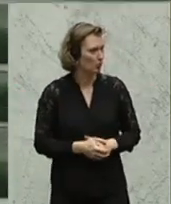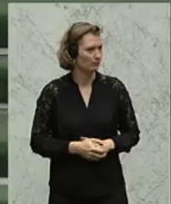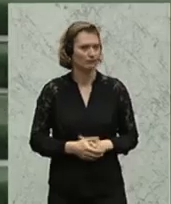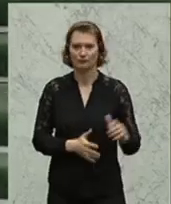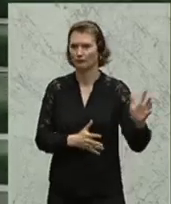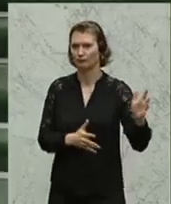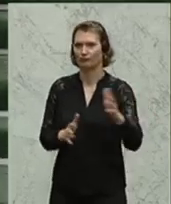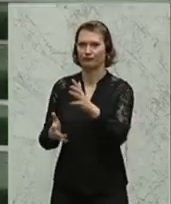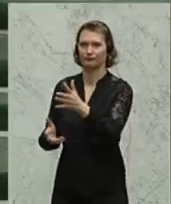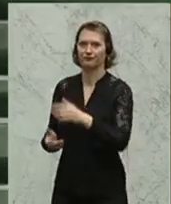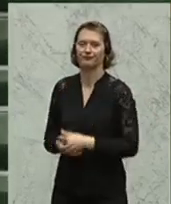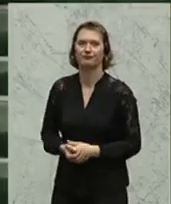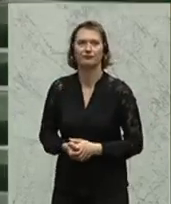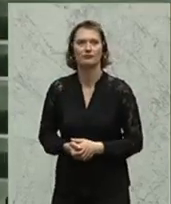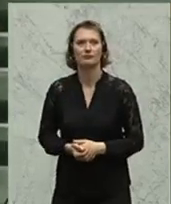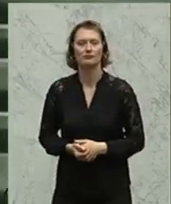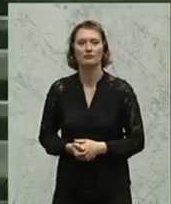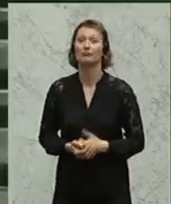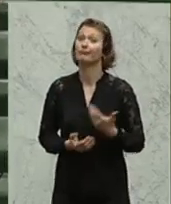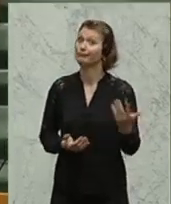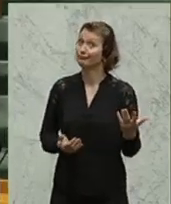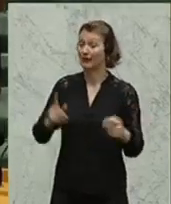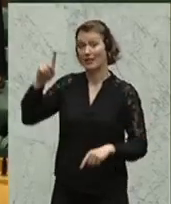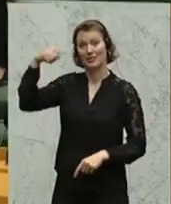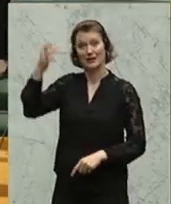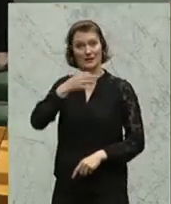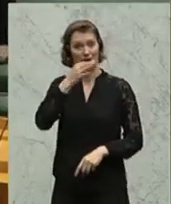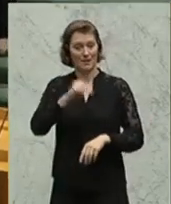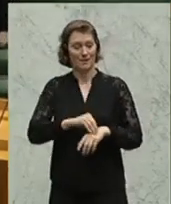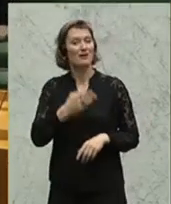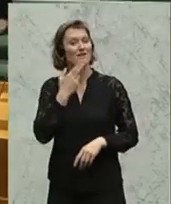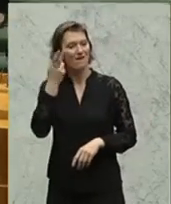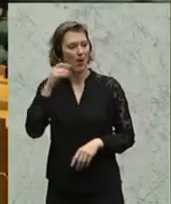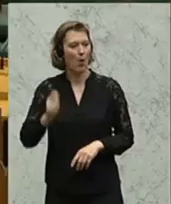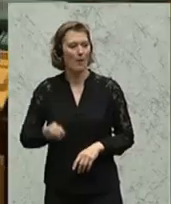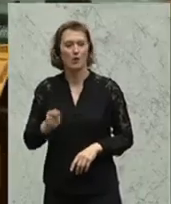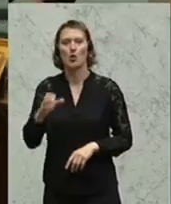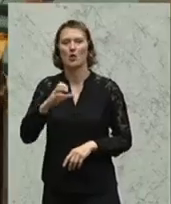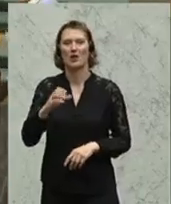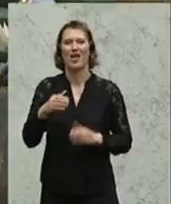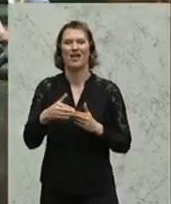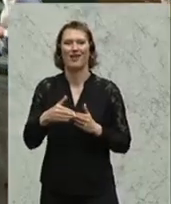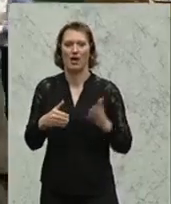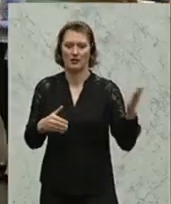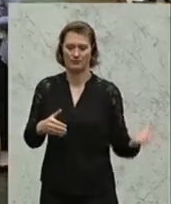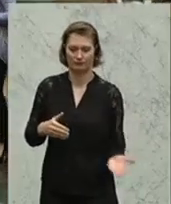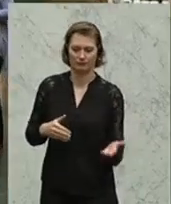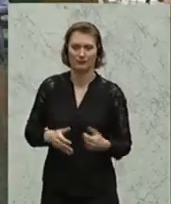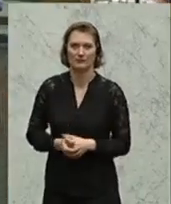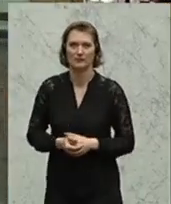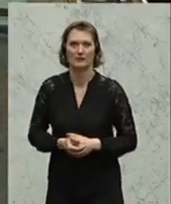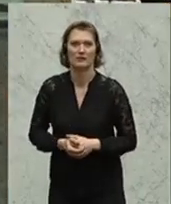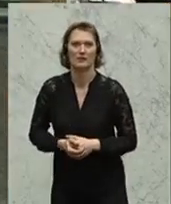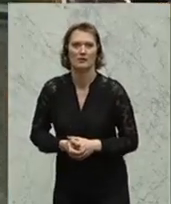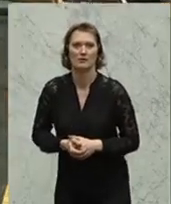Ruben Ertelschweiger vom Team Stronach war das. Wir sind mitten im dringlichen Antrag des Team Stronach an den Bundeskanzler zum Thema